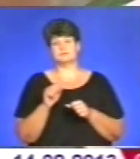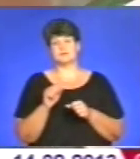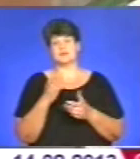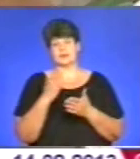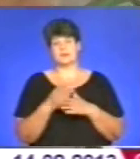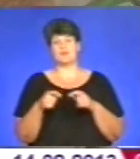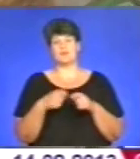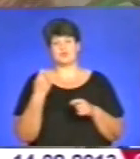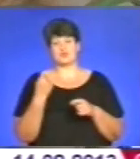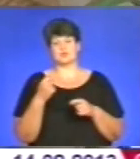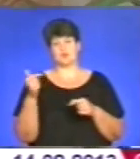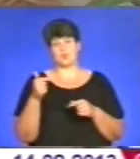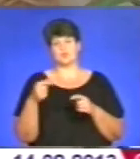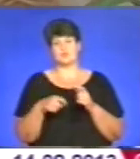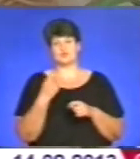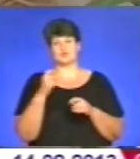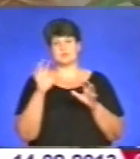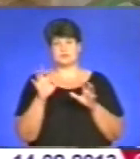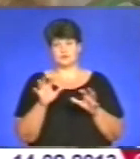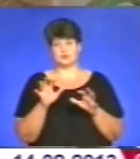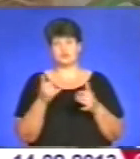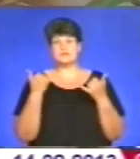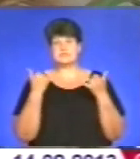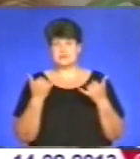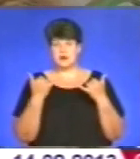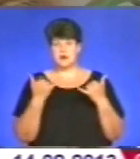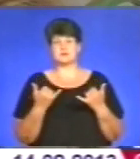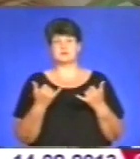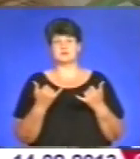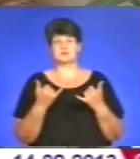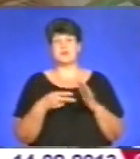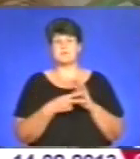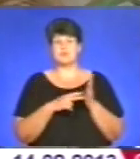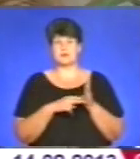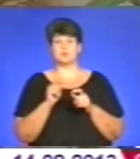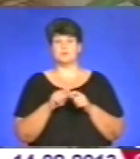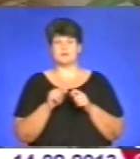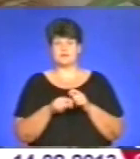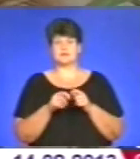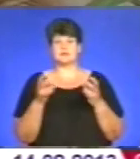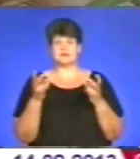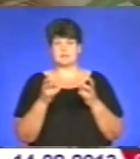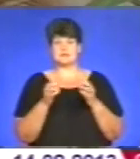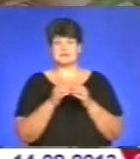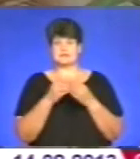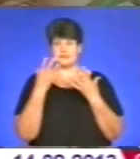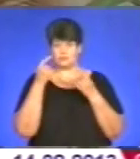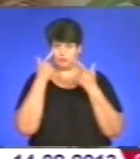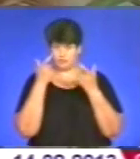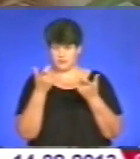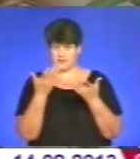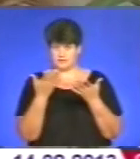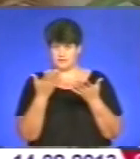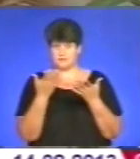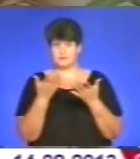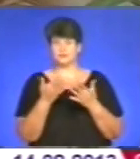порушення, грубі порушення законодавства про праці. То зараз, наприклад, для планової перевірки треба за 10 днів попередити, ну як ви